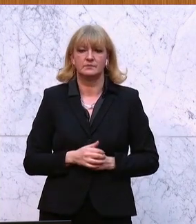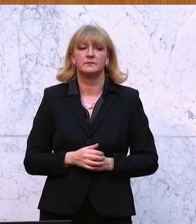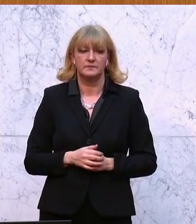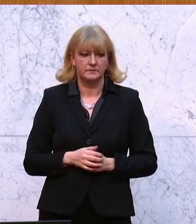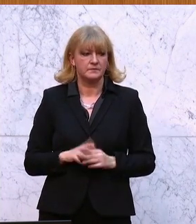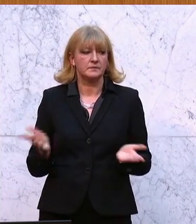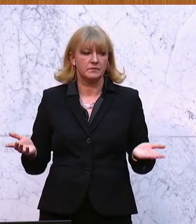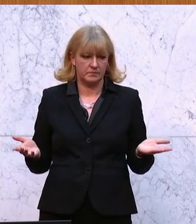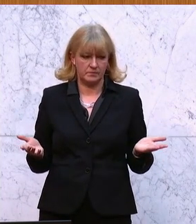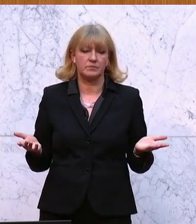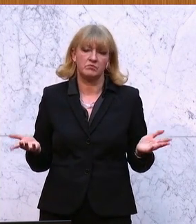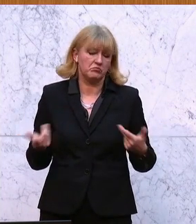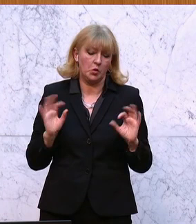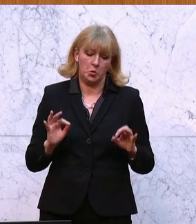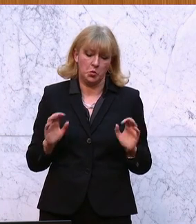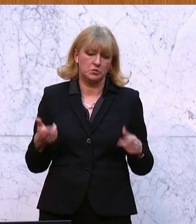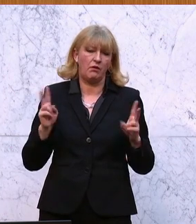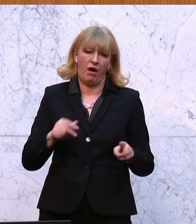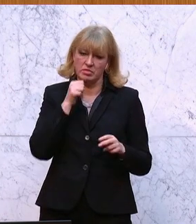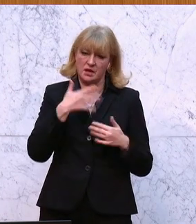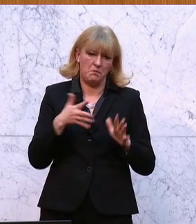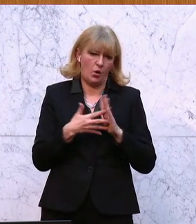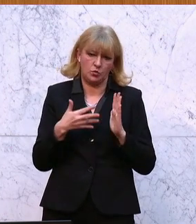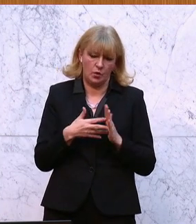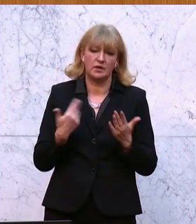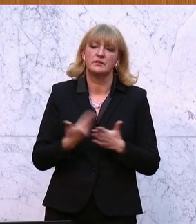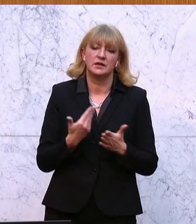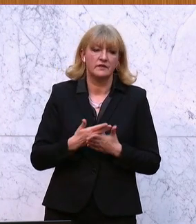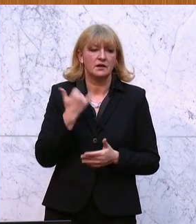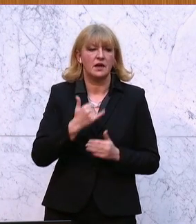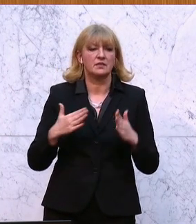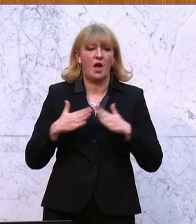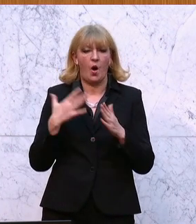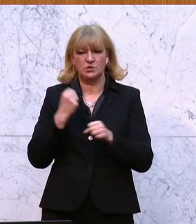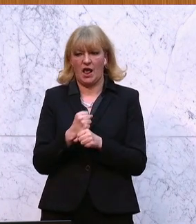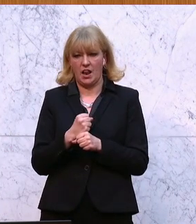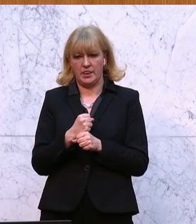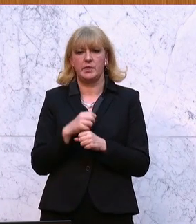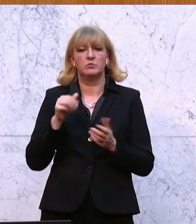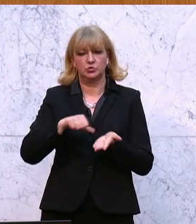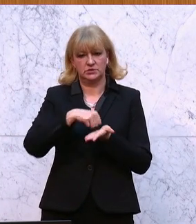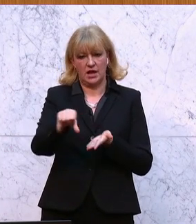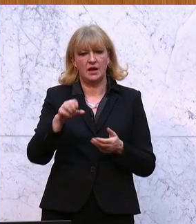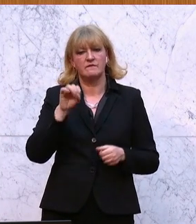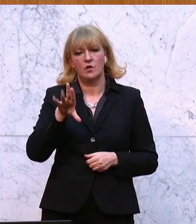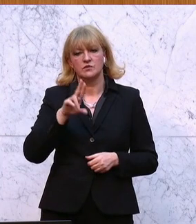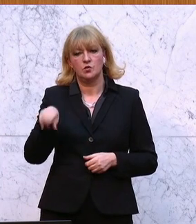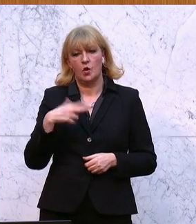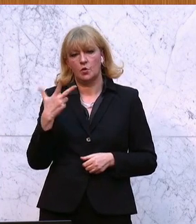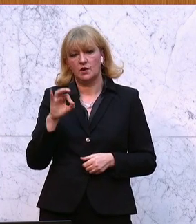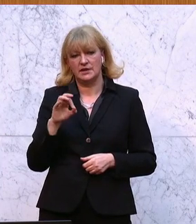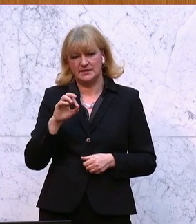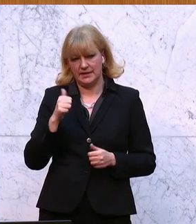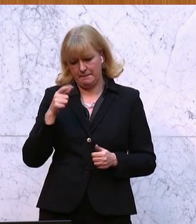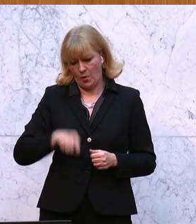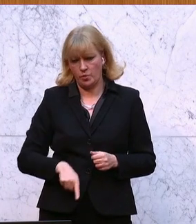Das lässt sich alles und es ist auch gut so nicht mehr überprüfen, deswegen wird jeder Haushalt zahlen. Es sind 15,30 Euro im